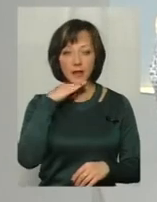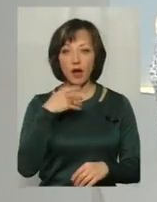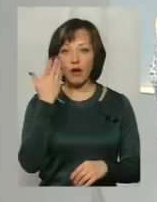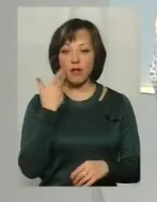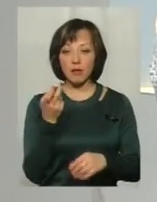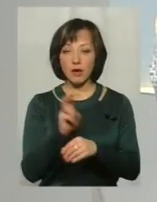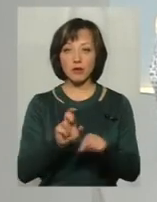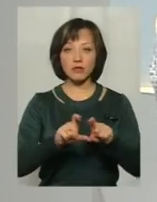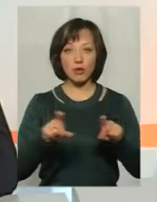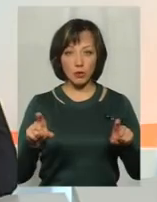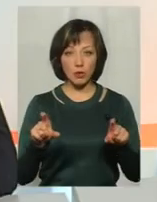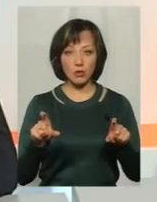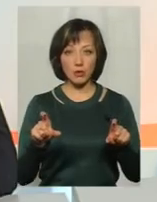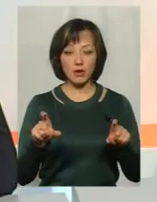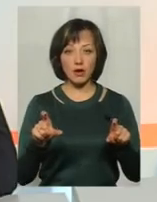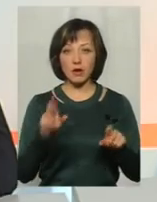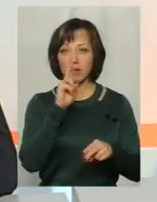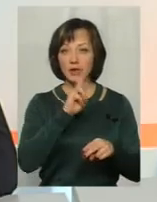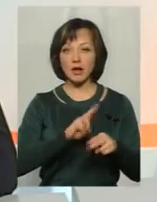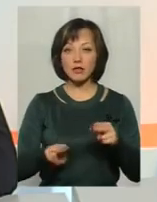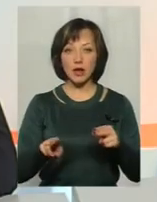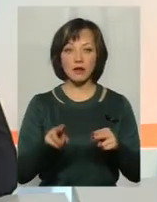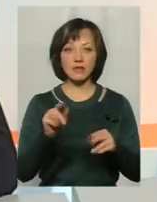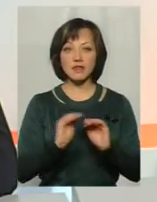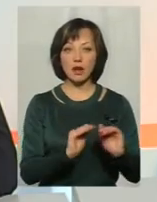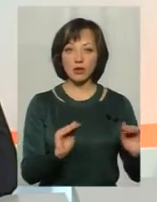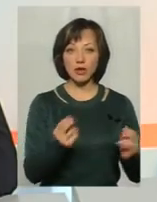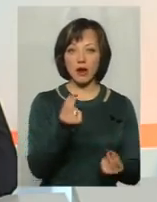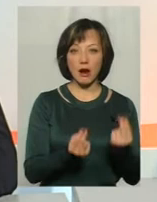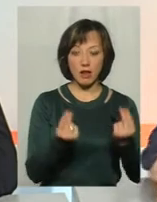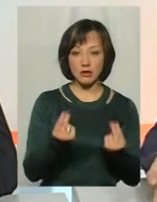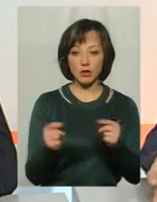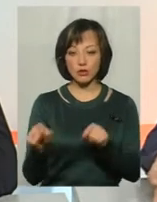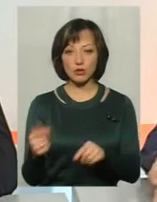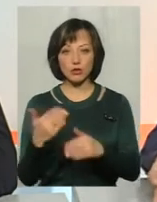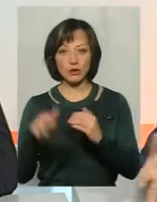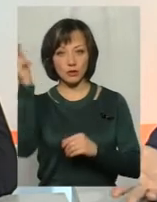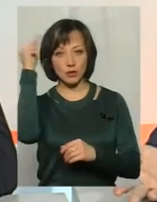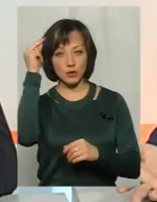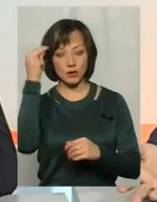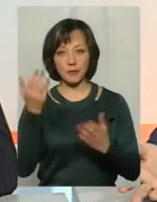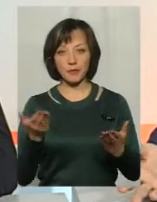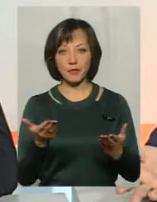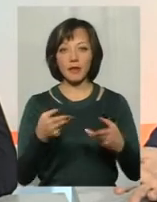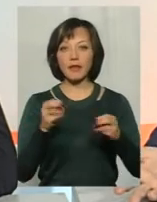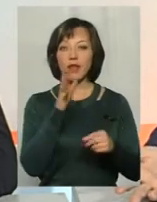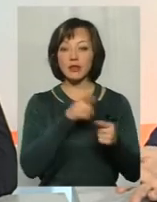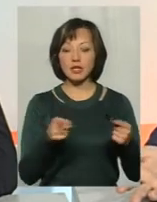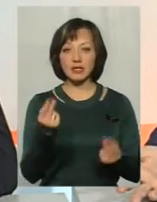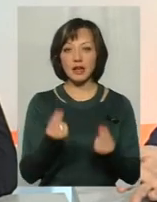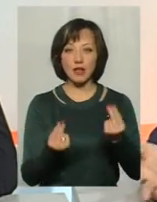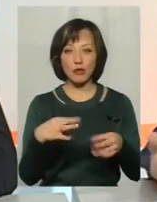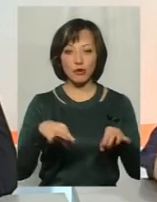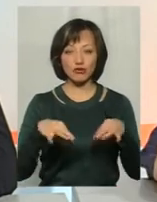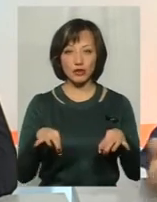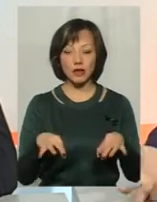приходять в школу, вони втрачають. Там в садочку ми гралися, тут ми вже вчимося. А де час на ігри на машинці?